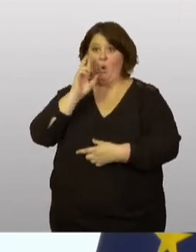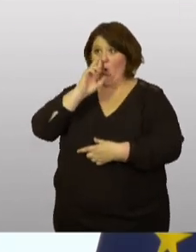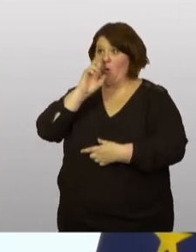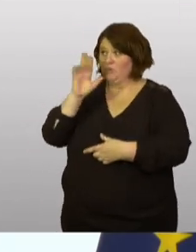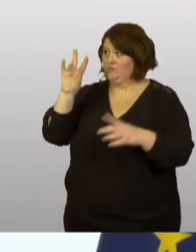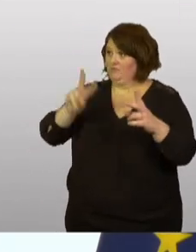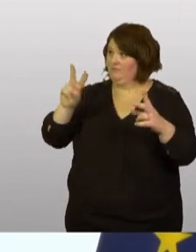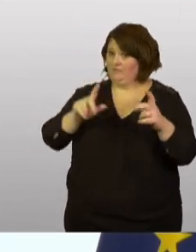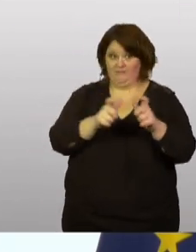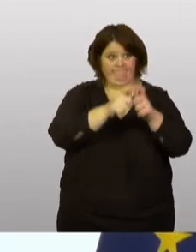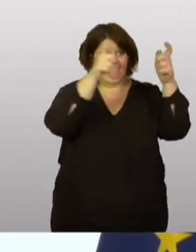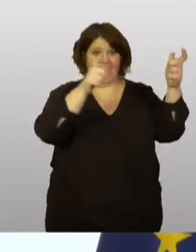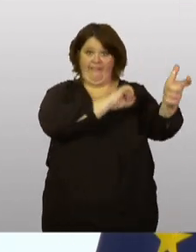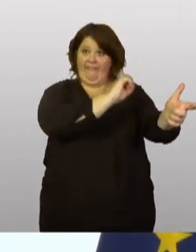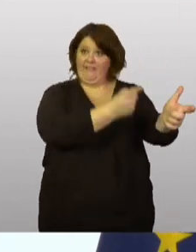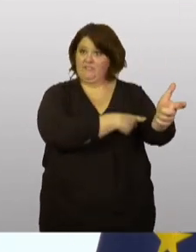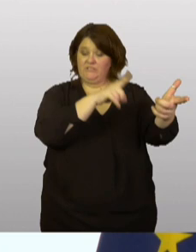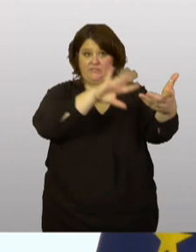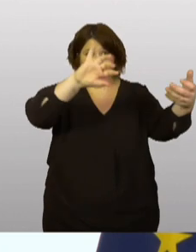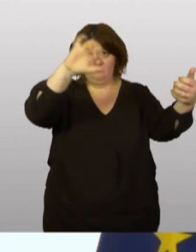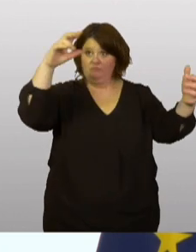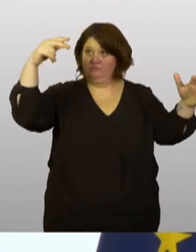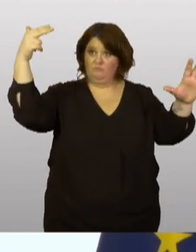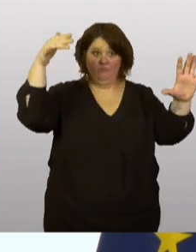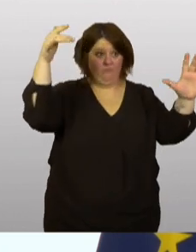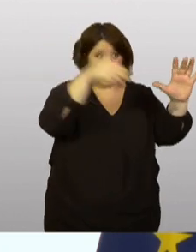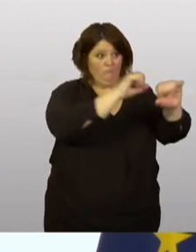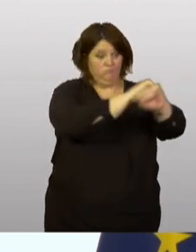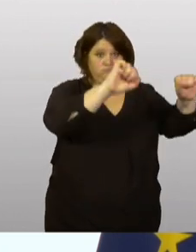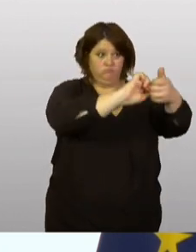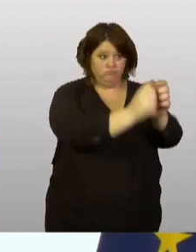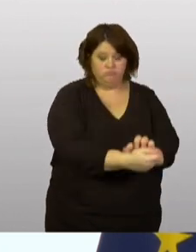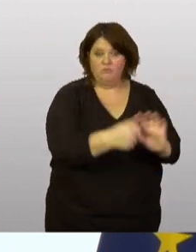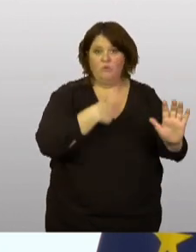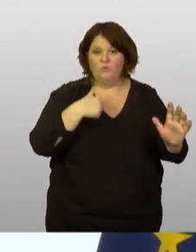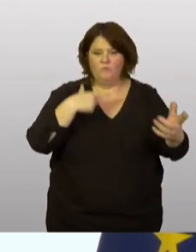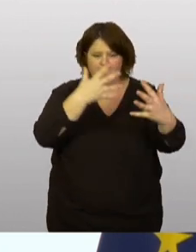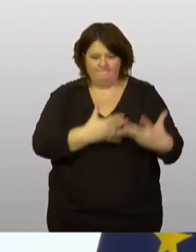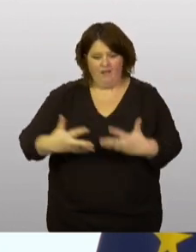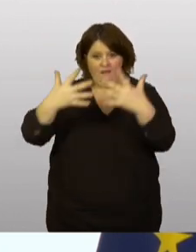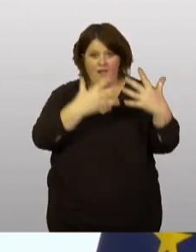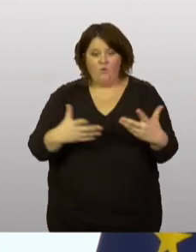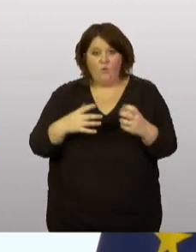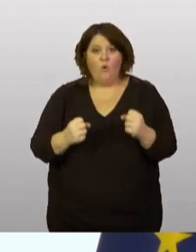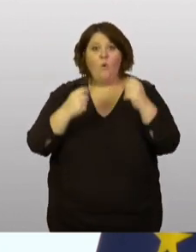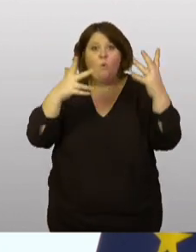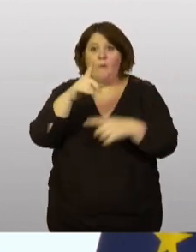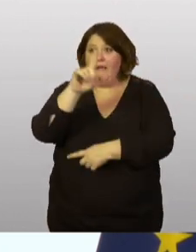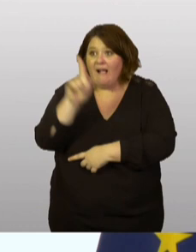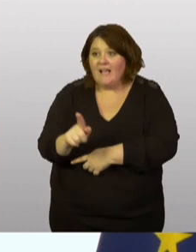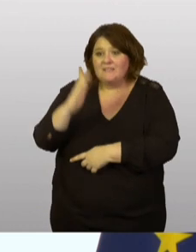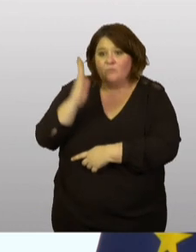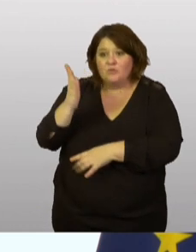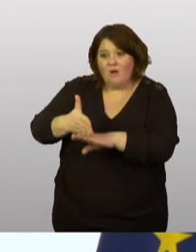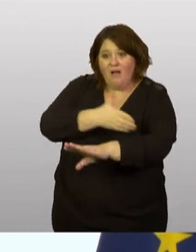infrastructure énergétique, nous avons calculé combien de gaz nous aurions besoin